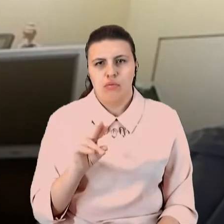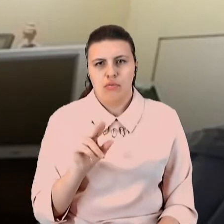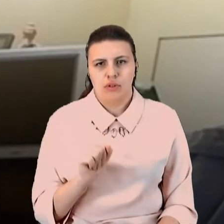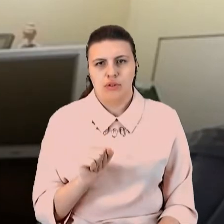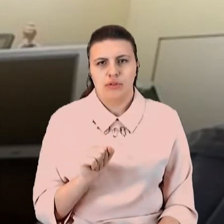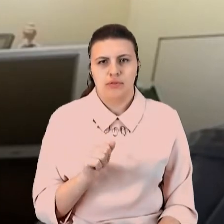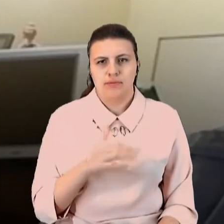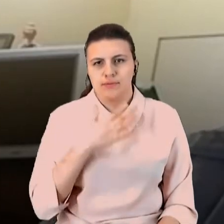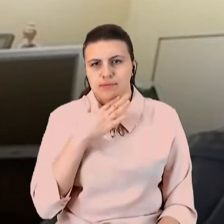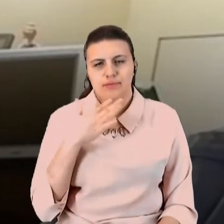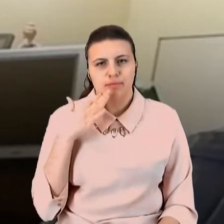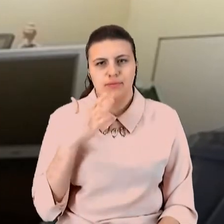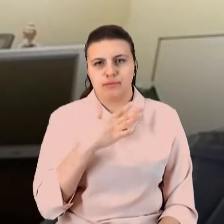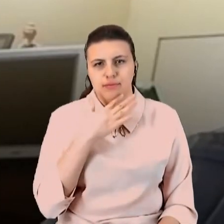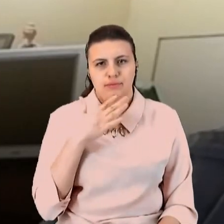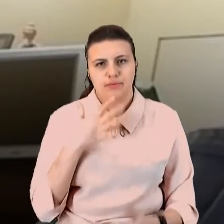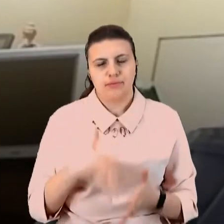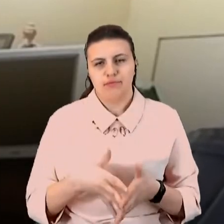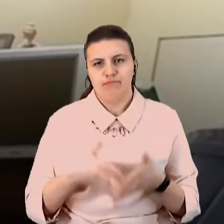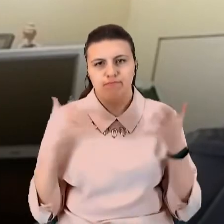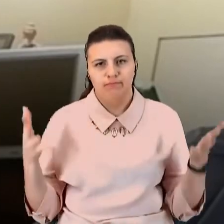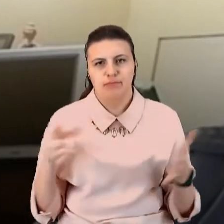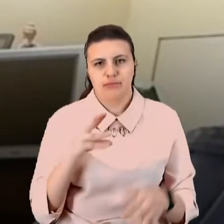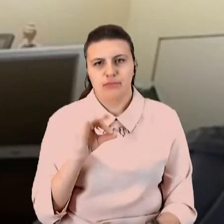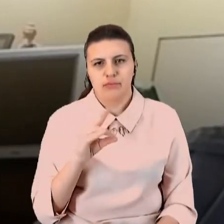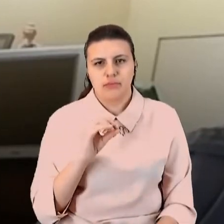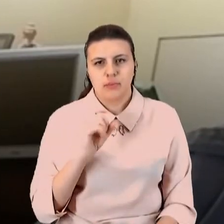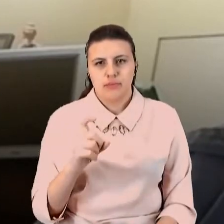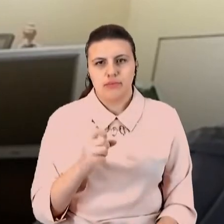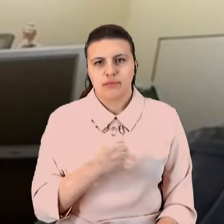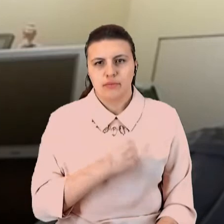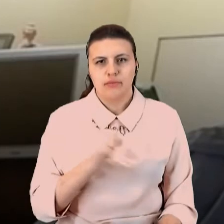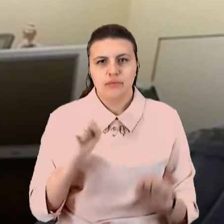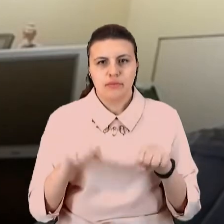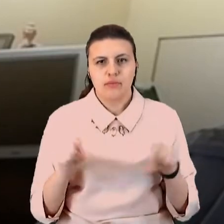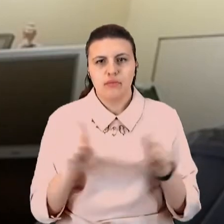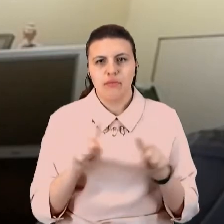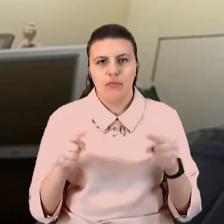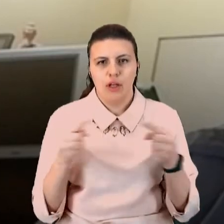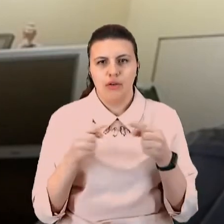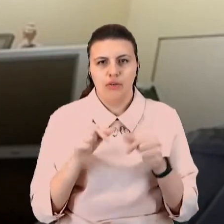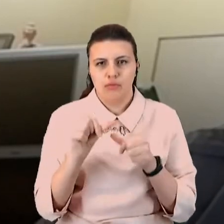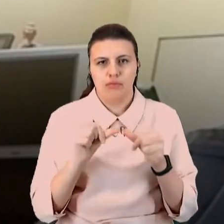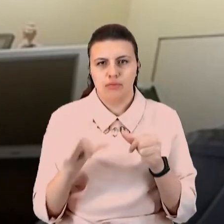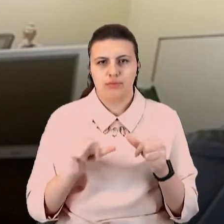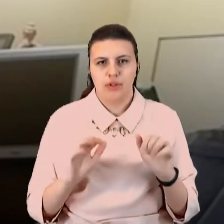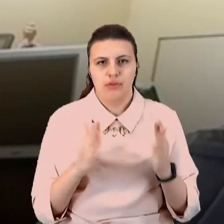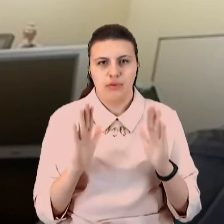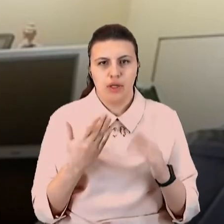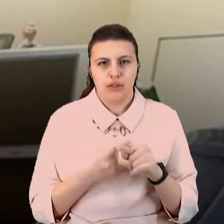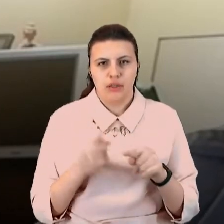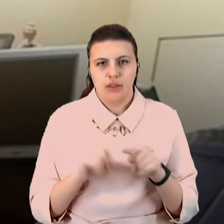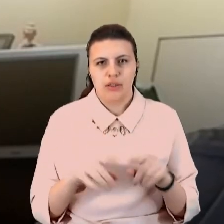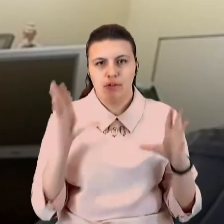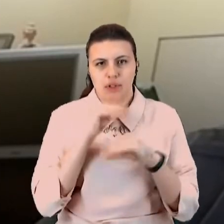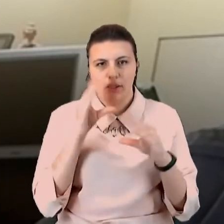більших масштабах, на жаль. Тому, можливо, що конкретні, окремішні випадки це вдасться зменшити.